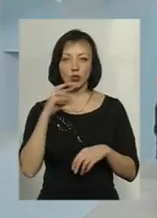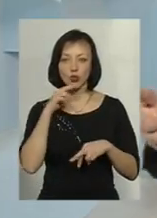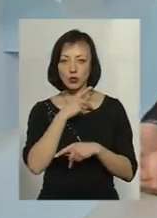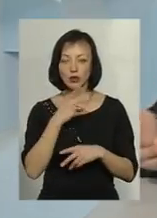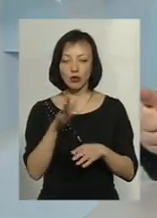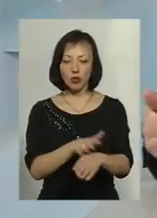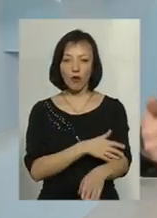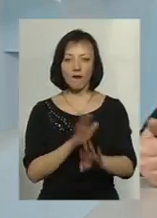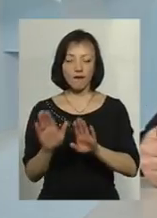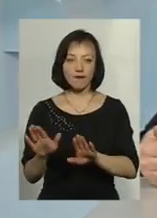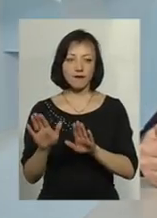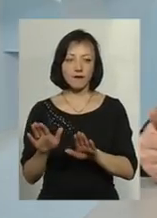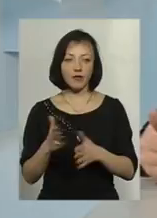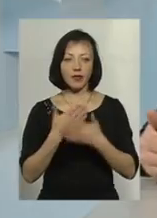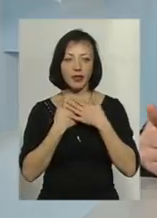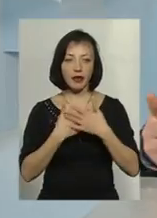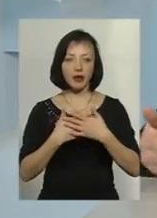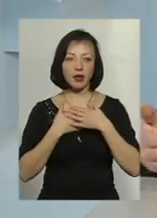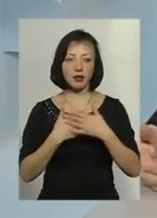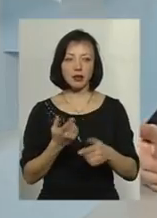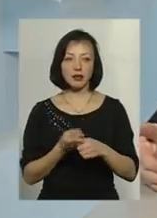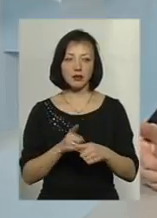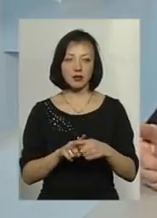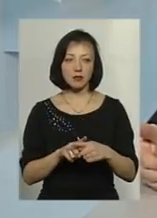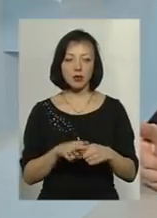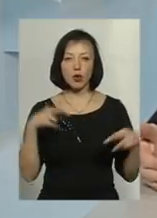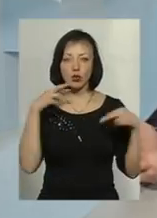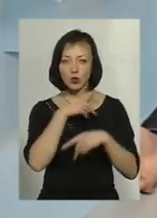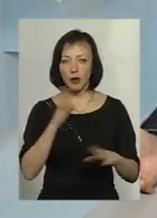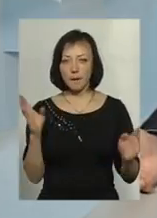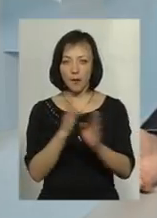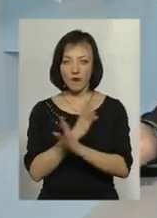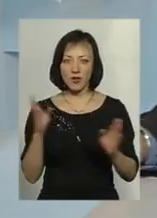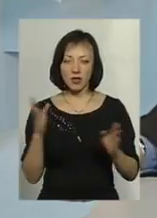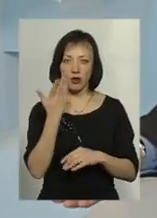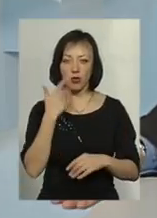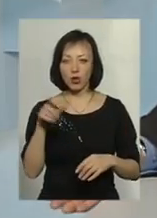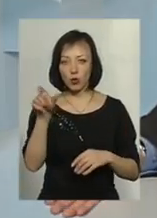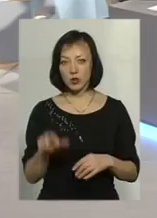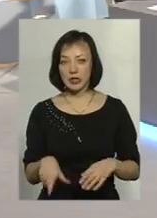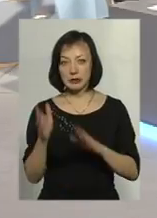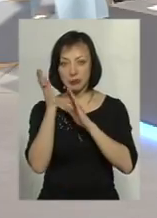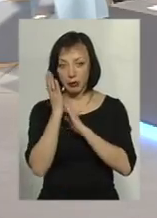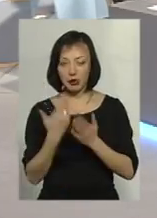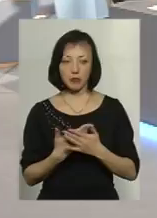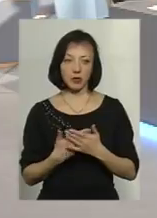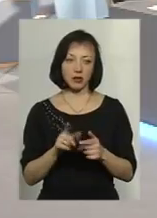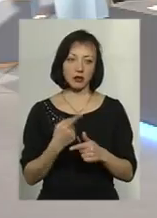тривалий час буде вдихати отаке утруйне повітря. Тобто, коли людина, скажімо, спить там